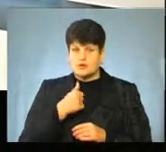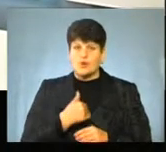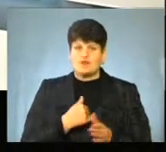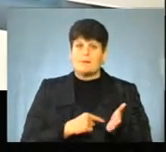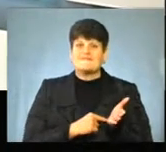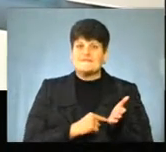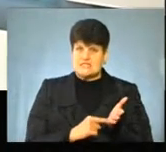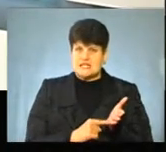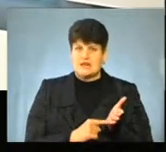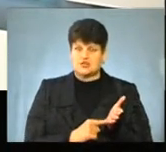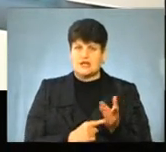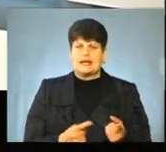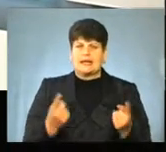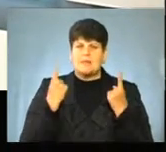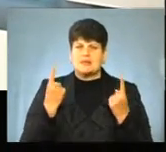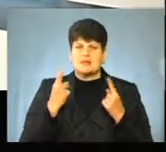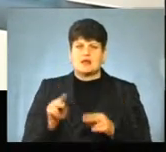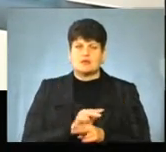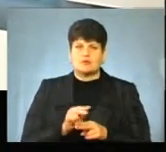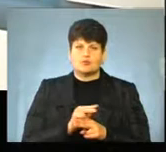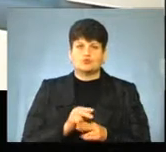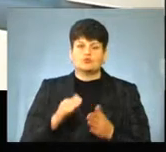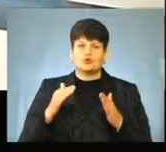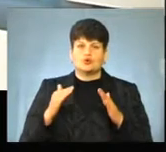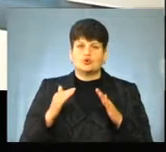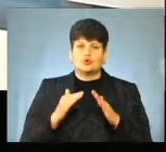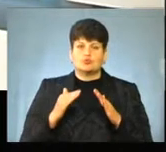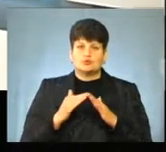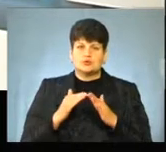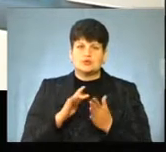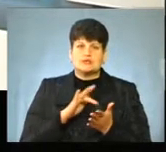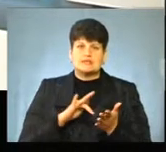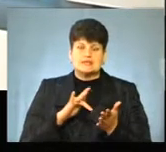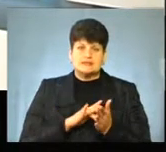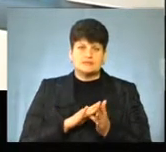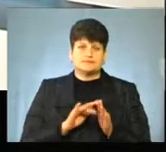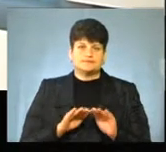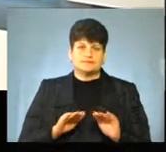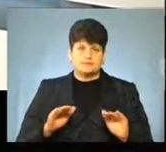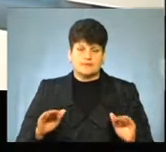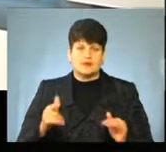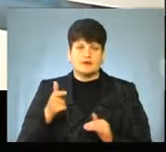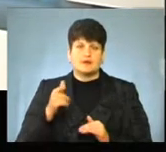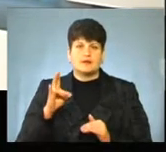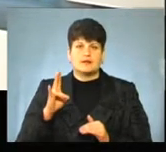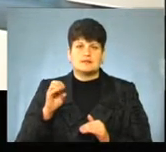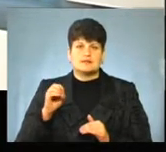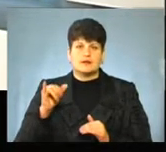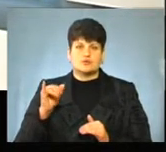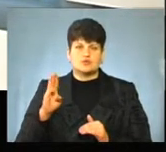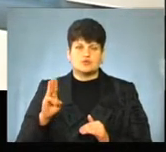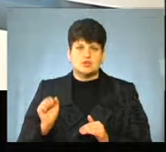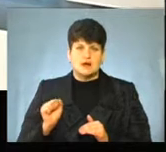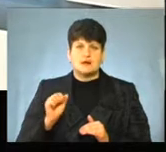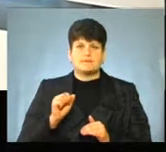я би хотів відзначити капітальний ремонт будівлі Центру позашкільної роботи з учнівською молодів «Палац Гнєвуша» в СМТ